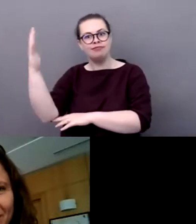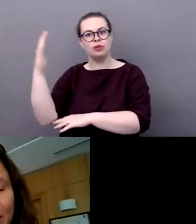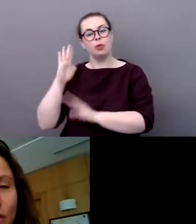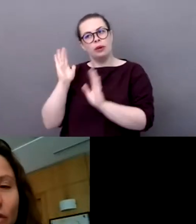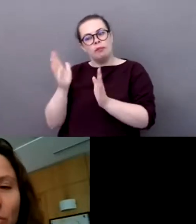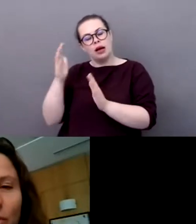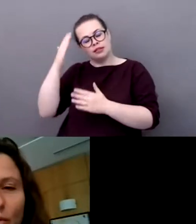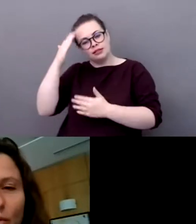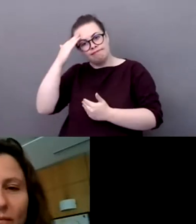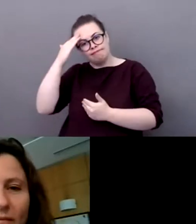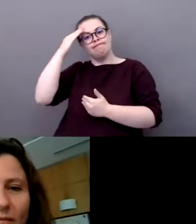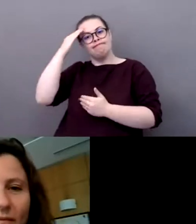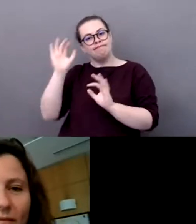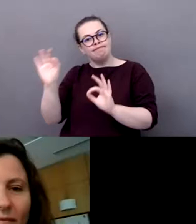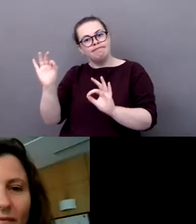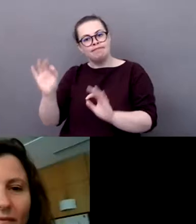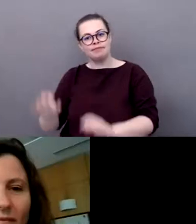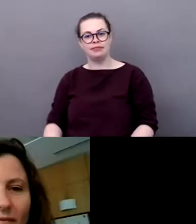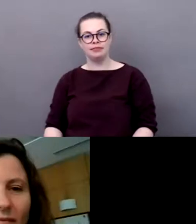Je ne entends plus.